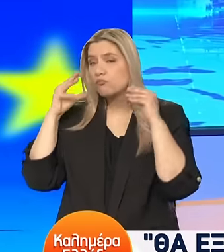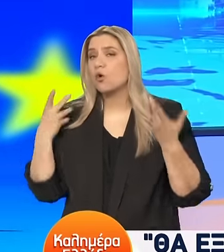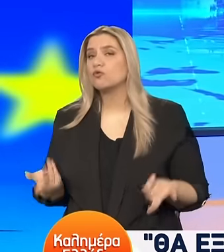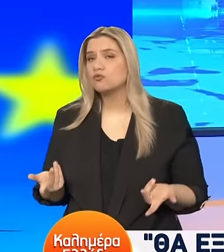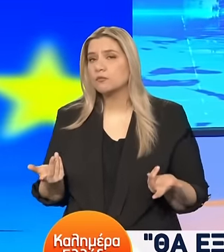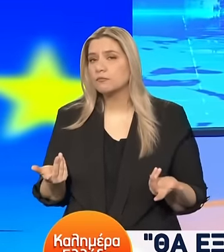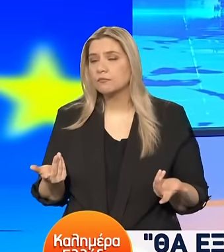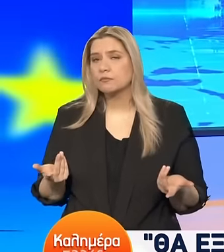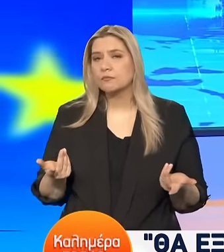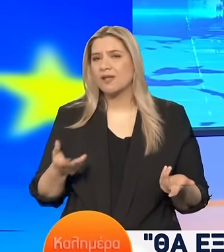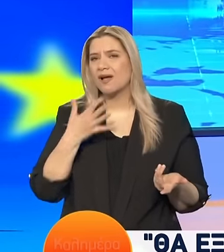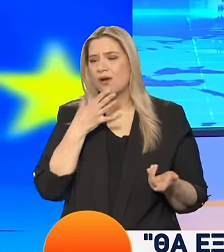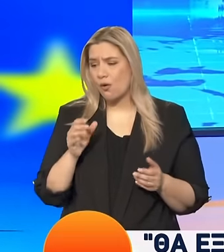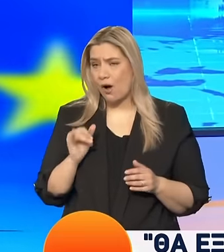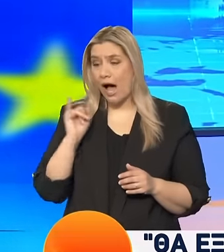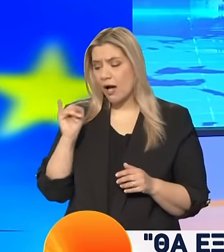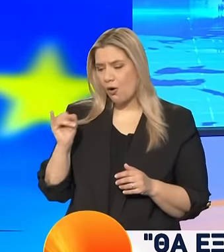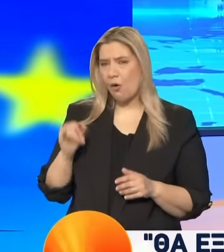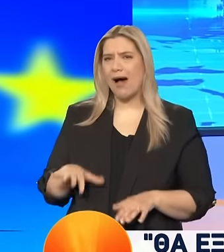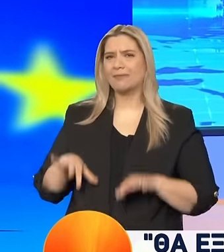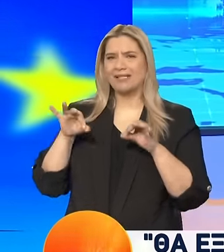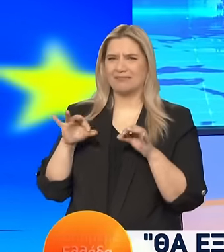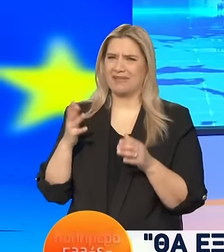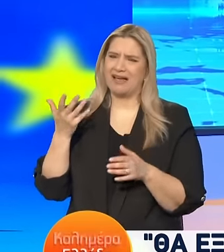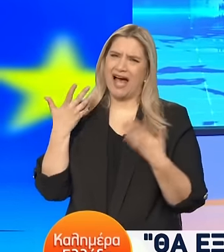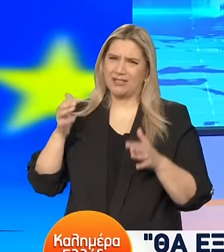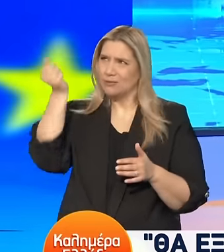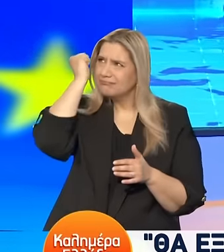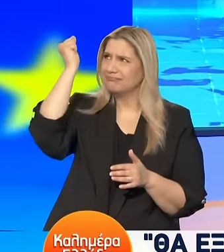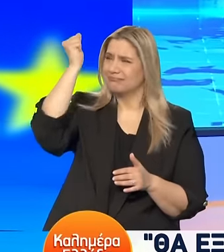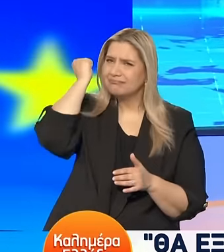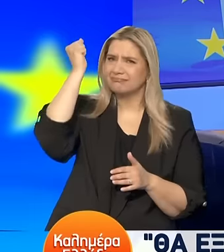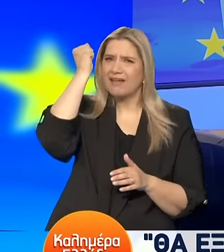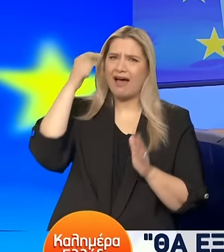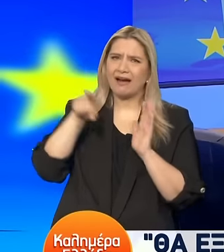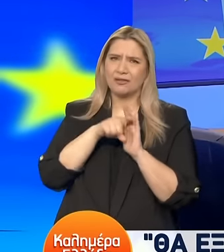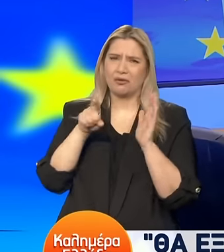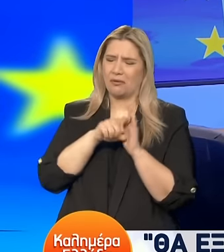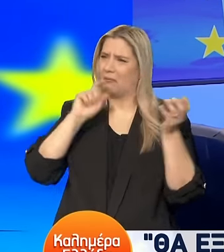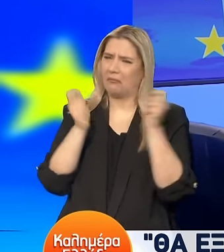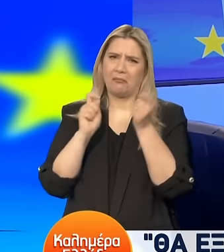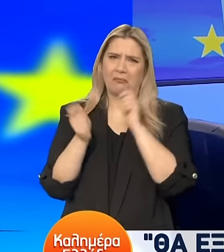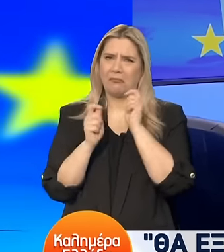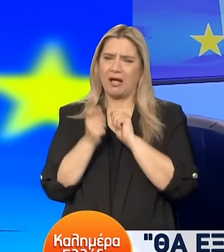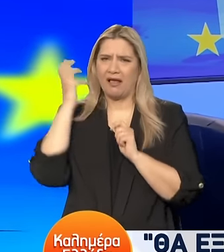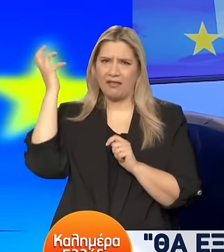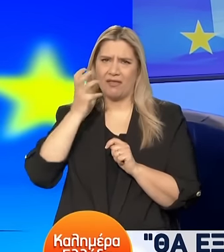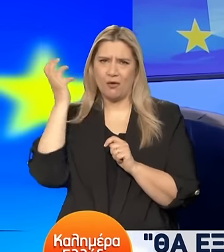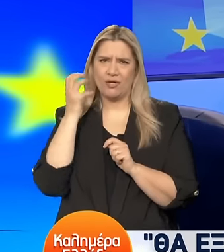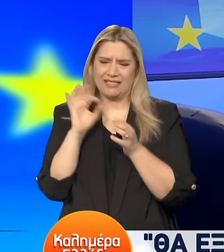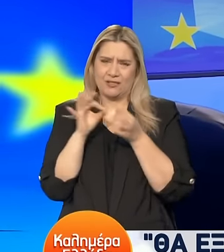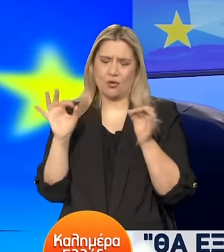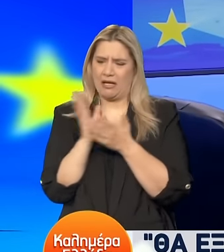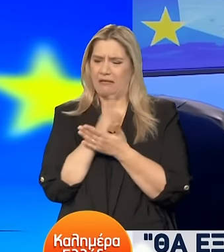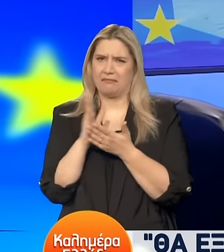Να δηλητηριάζουμε Την νέα γενιά Με αναθεωρητικές θεωρίες Οι οποίες δεν